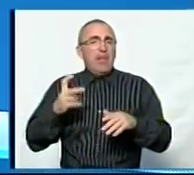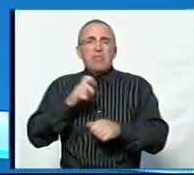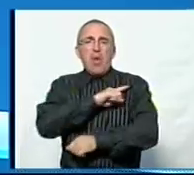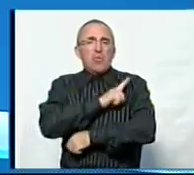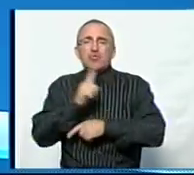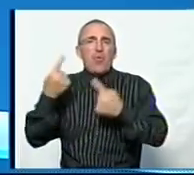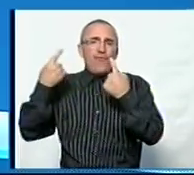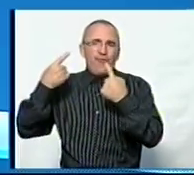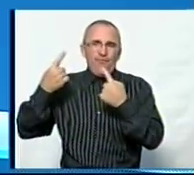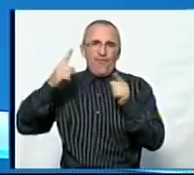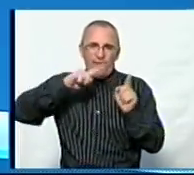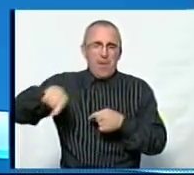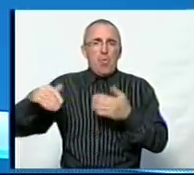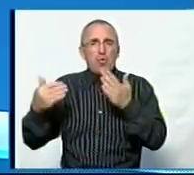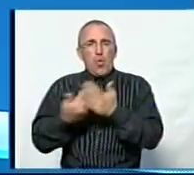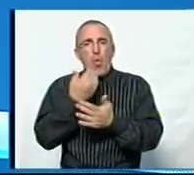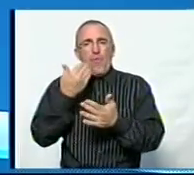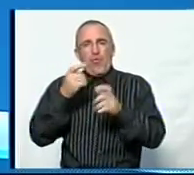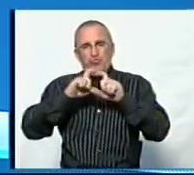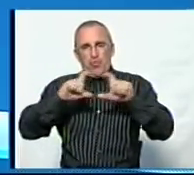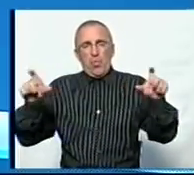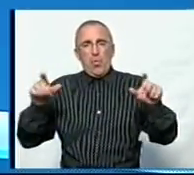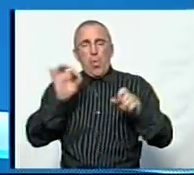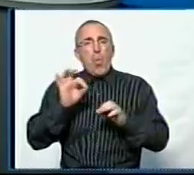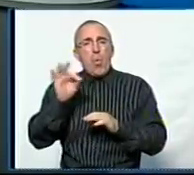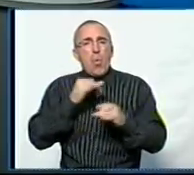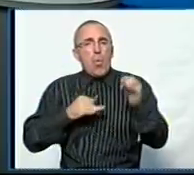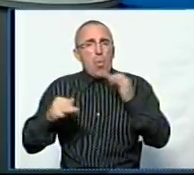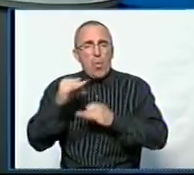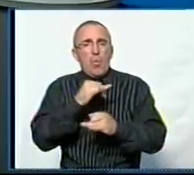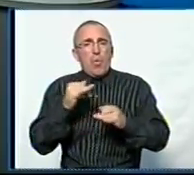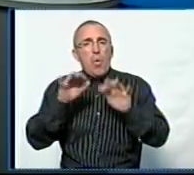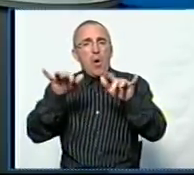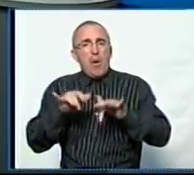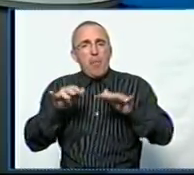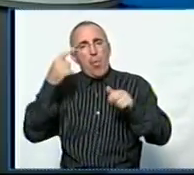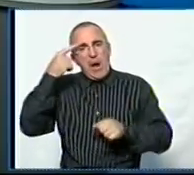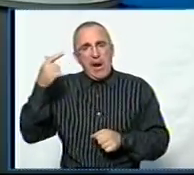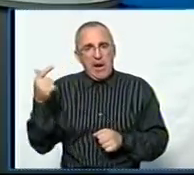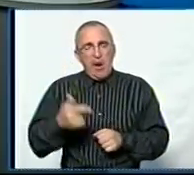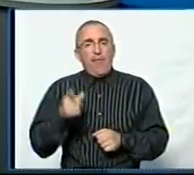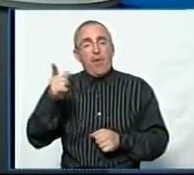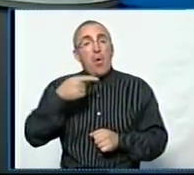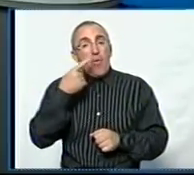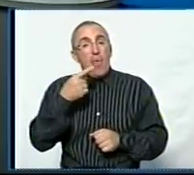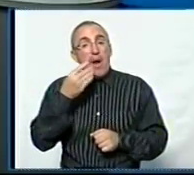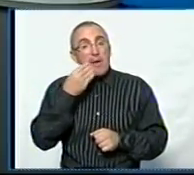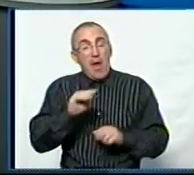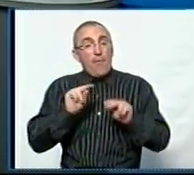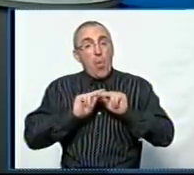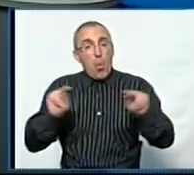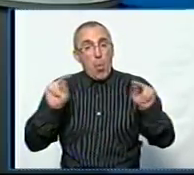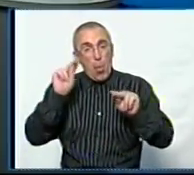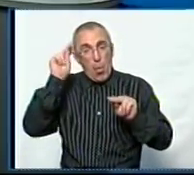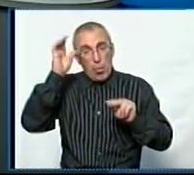чого вимагає зміст нової української школи. В першу чергу, мова йде про комп'ютерну грамотність. Ви говорите про якість освіти, і